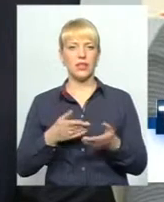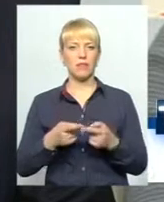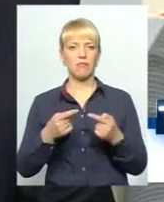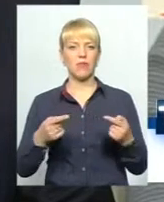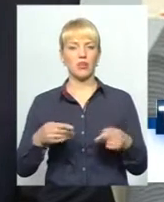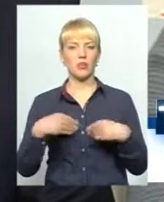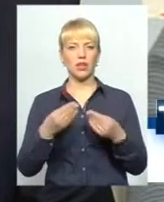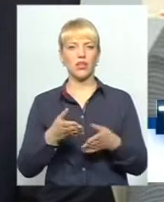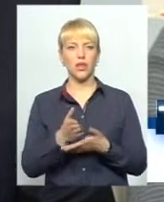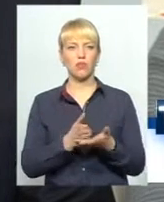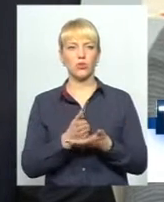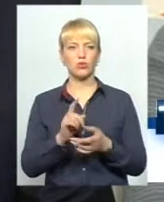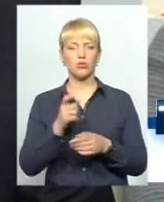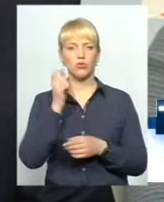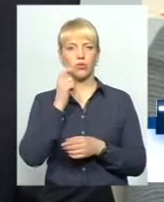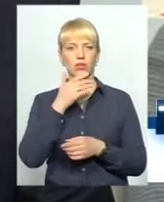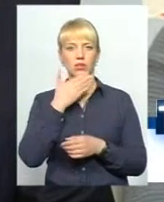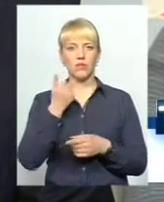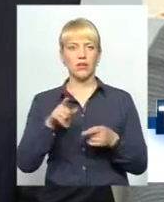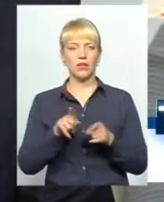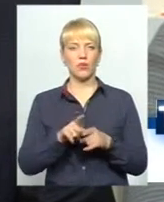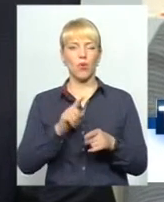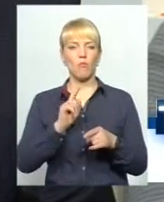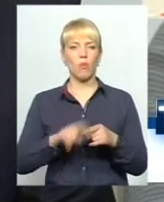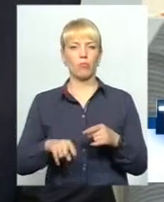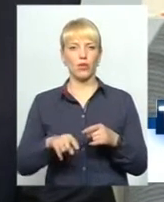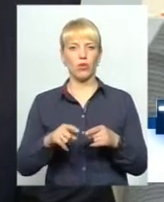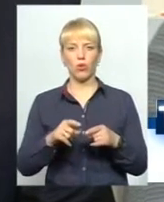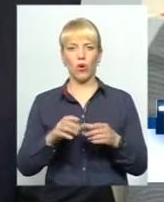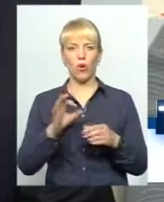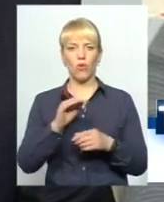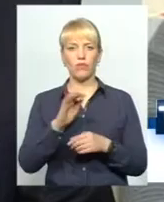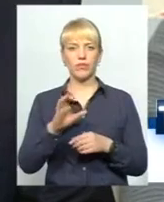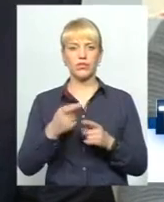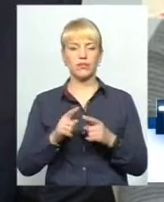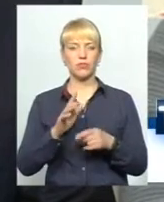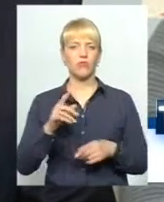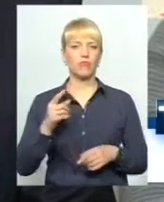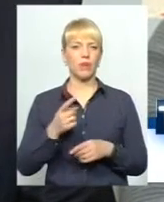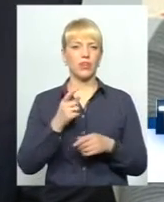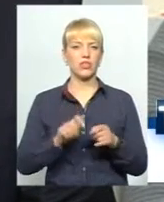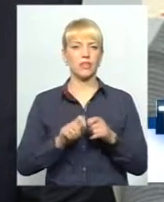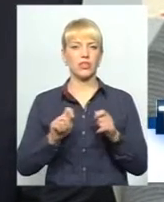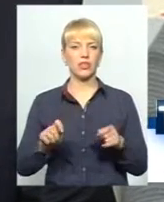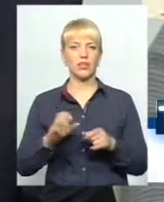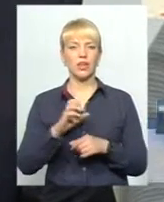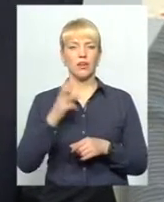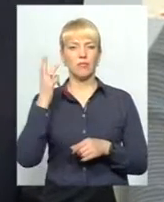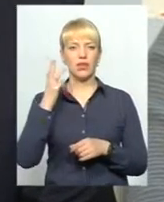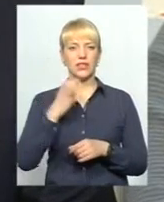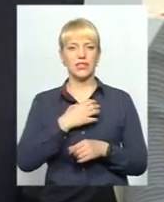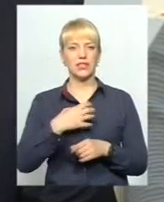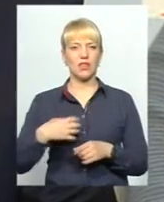послуг, тому що в Україні ще немає такого мобільного офісу. Він буде відкритий вперше, і в Хмельницькій і Славутській об'єднаній